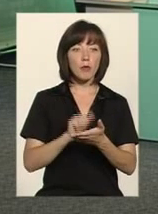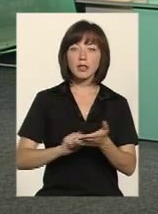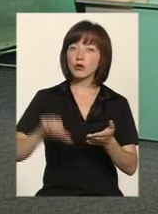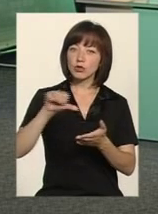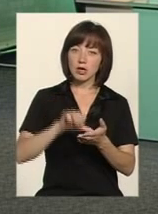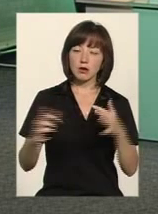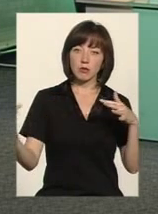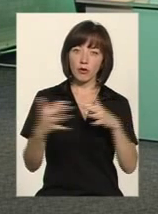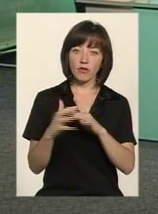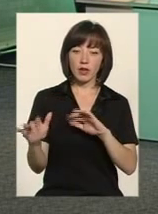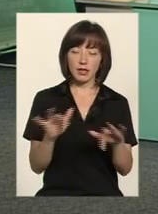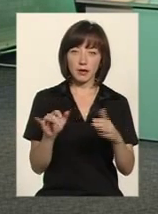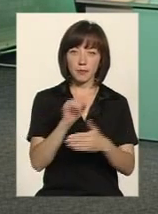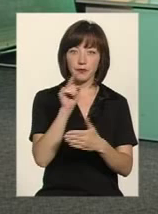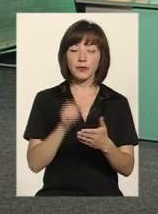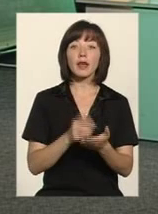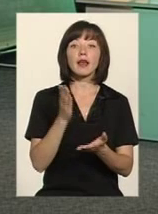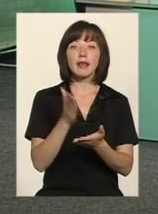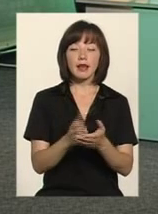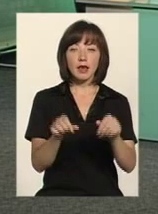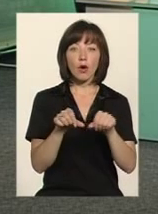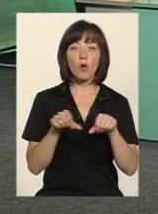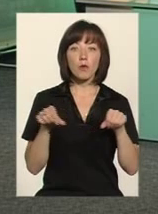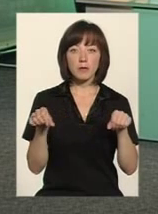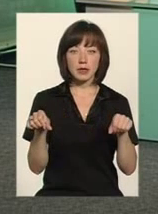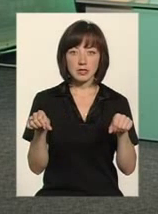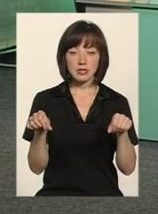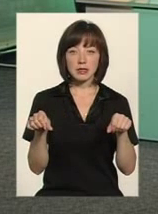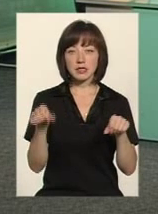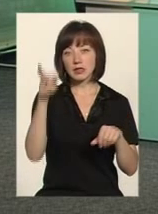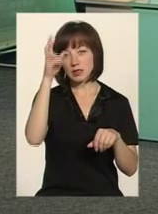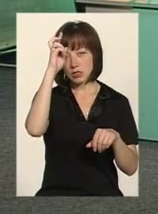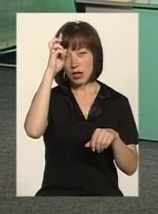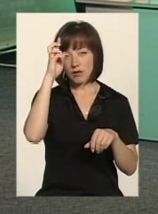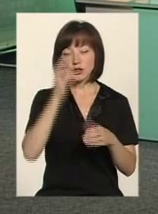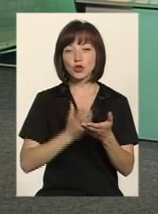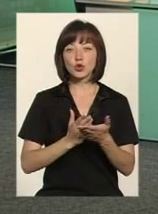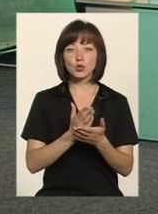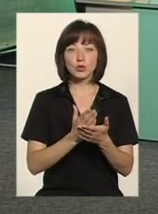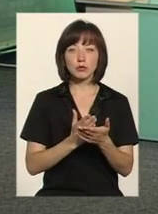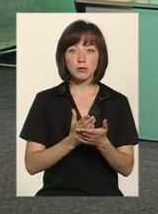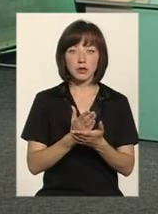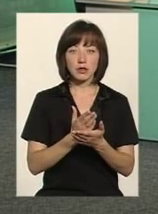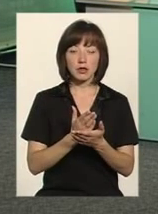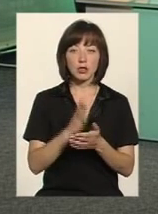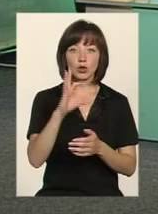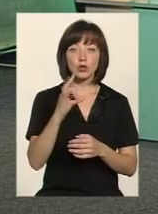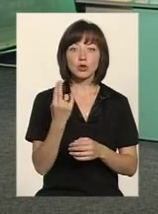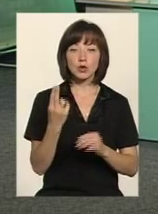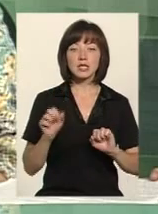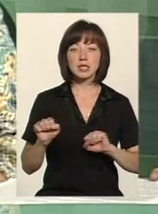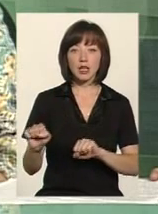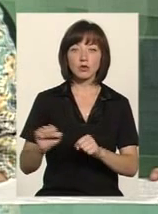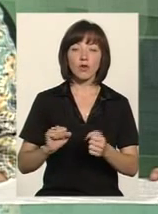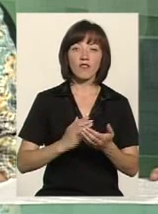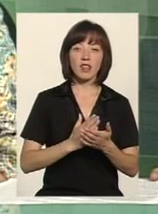дій? Ну, є комісії при державній службі, є комісії при державній службі соціального захисту